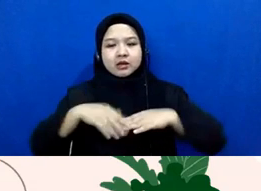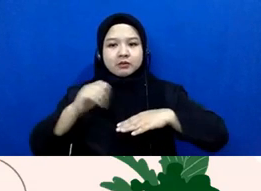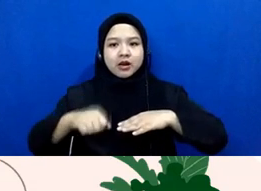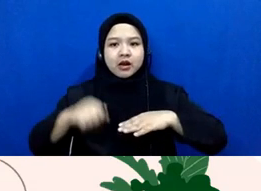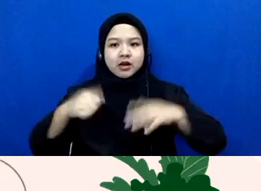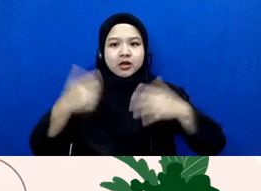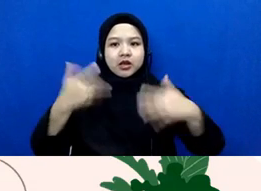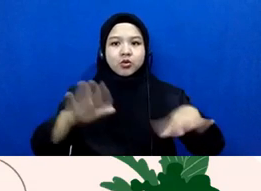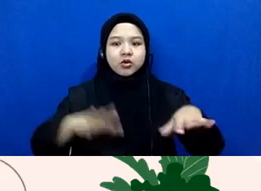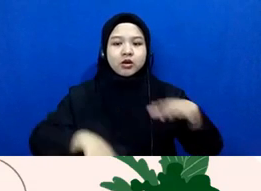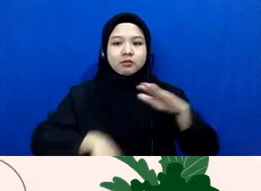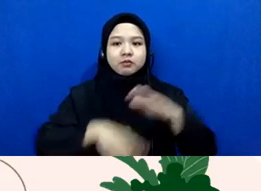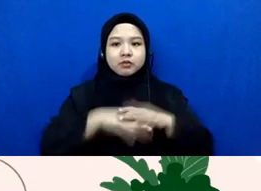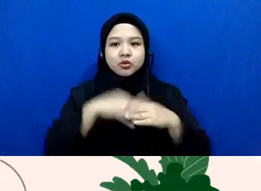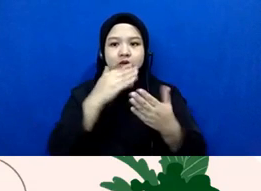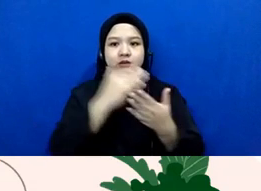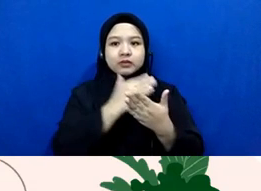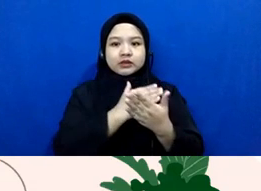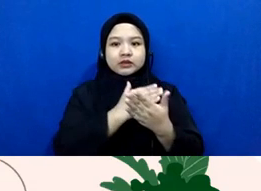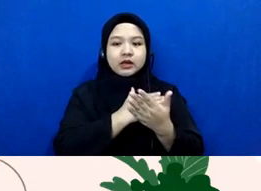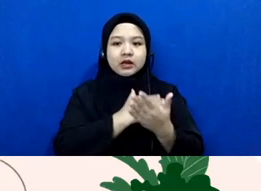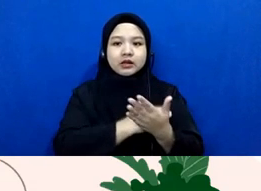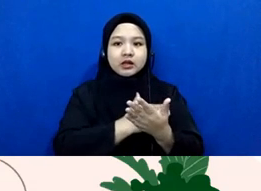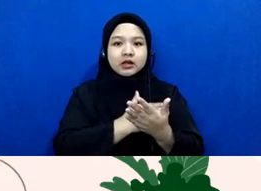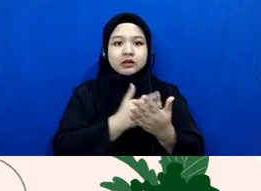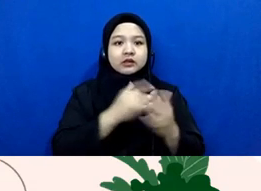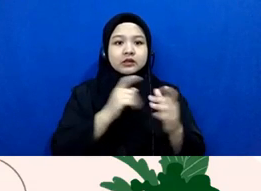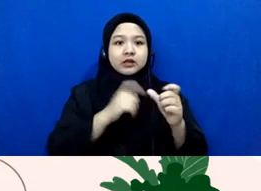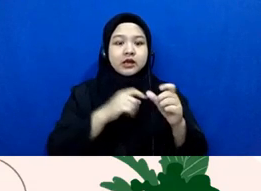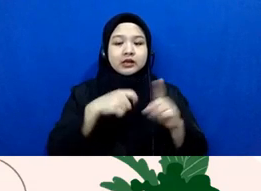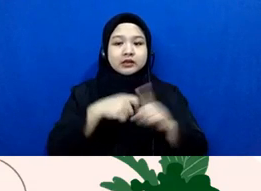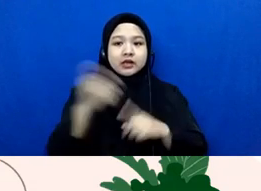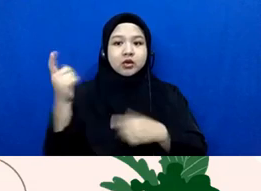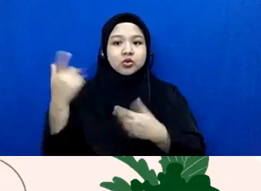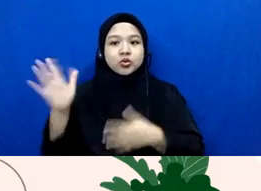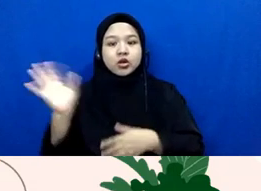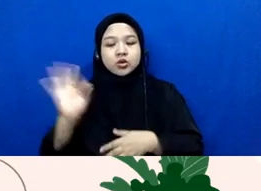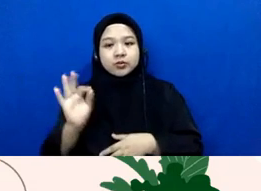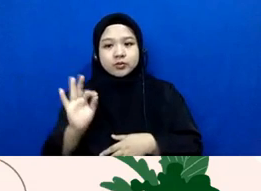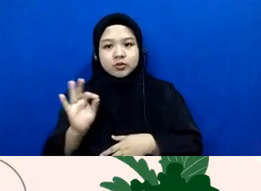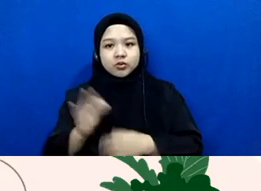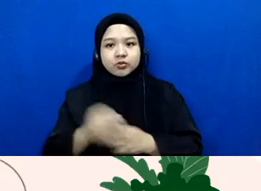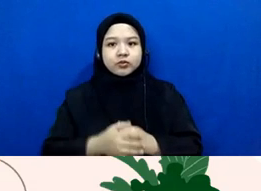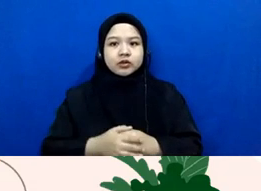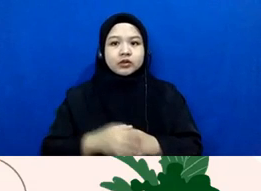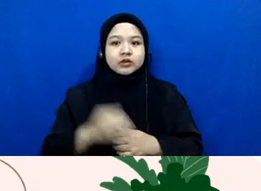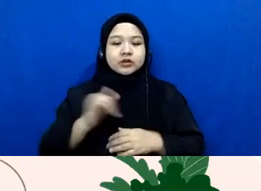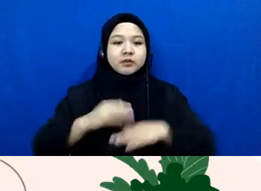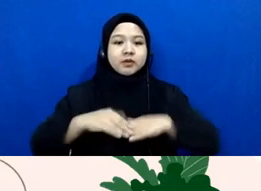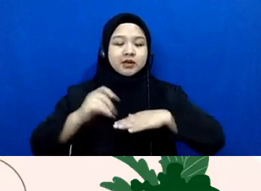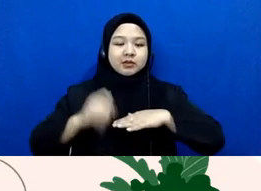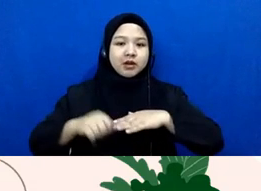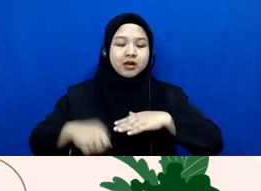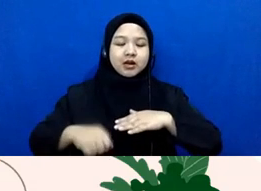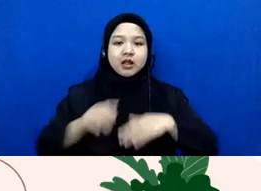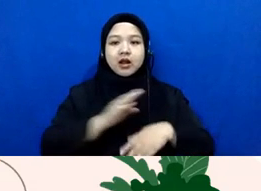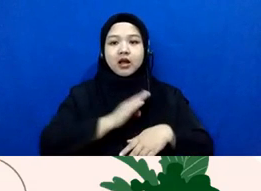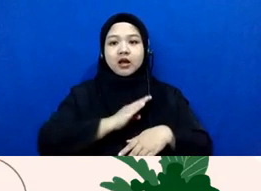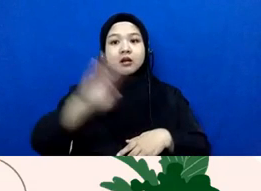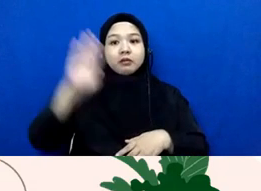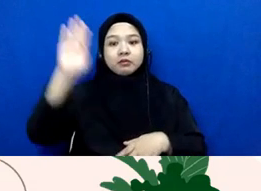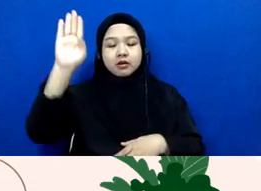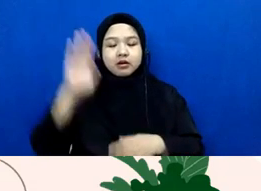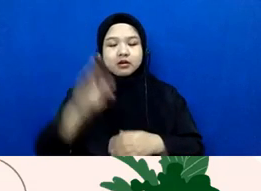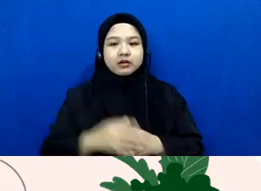persyaratan yang disebutkan di dalam SK itu begitu juga yang di peradilan agama di